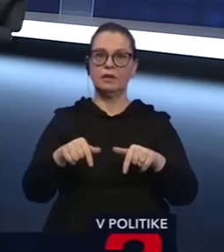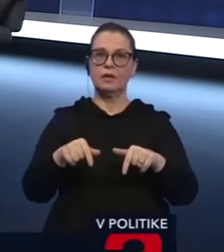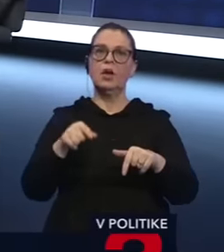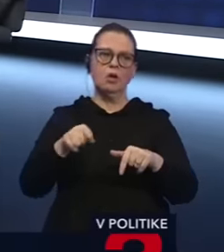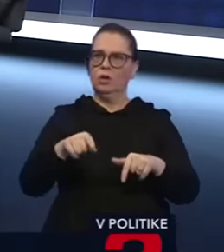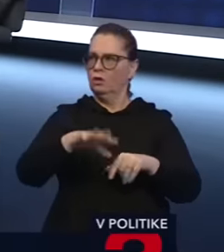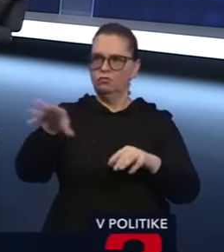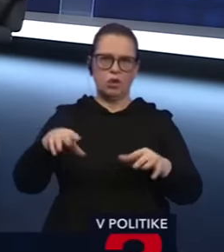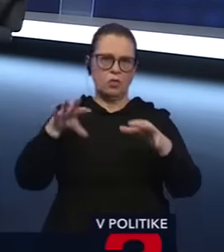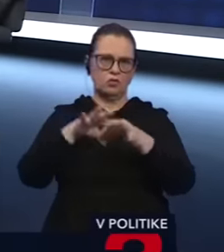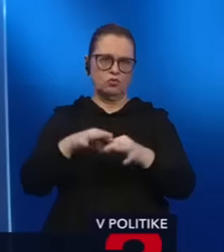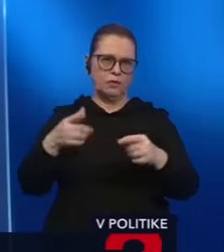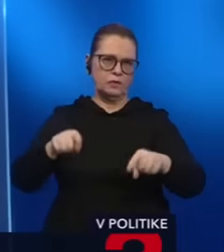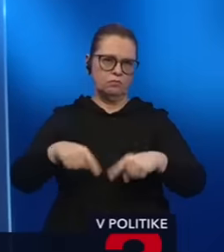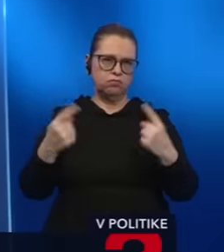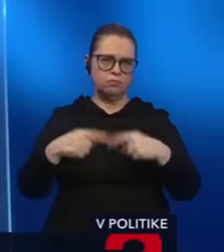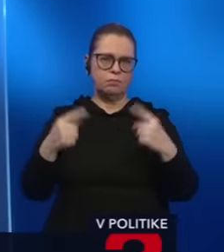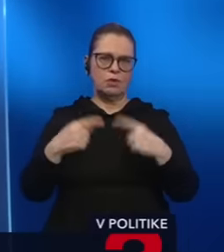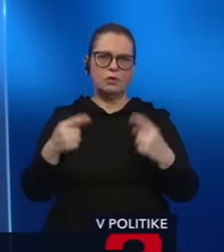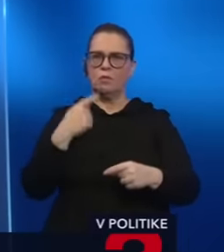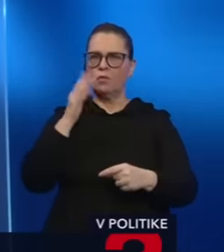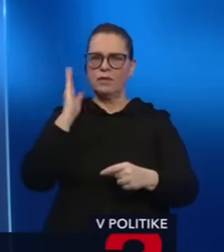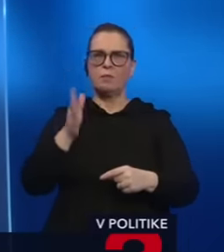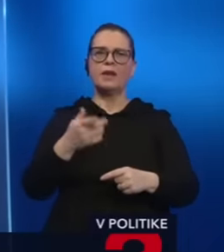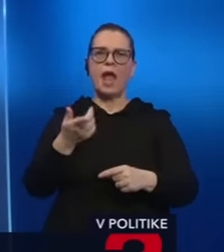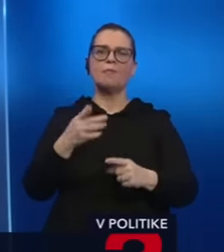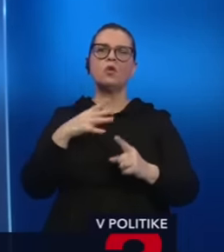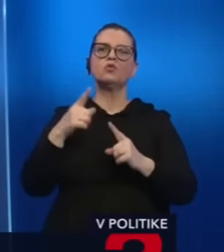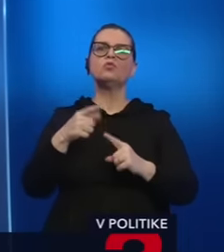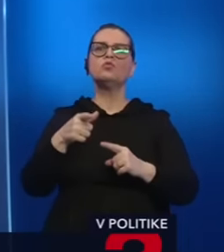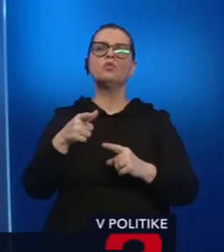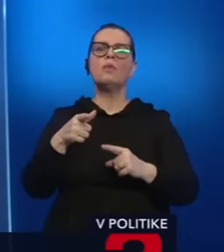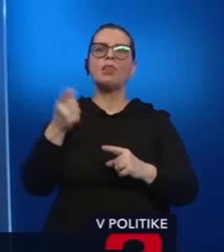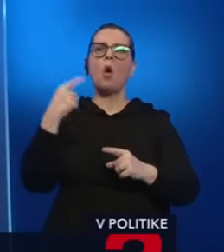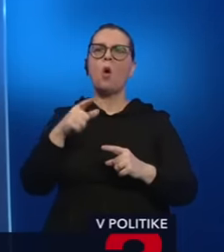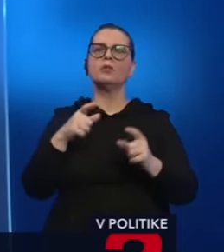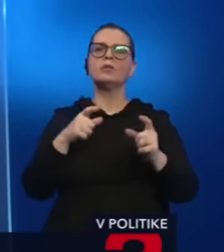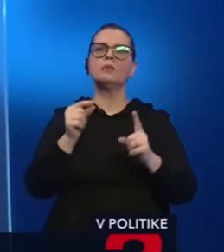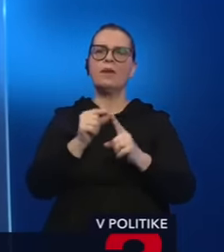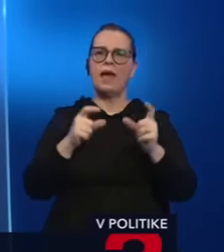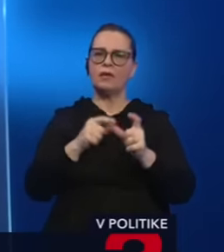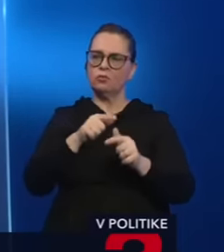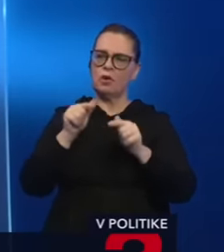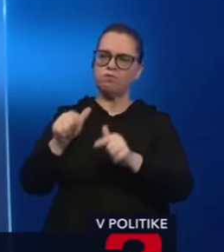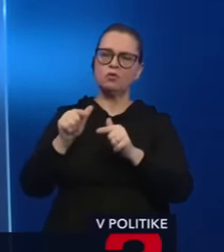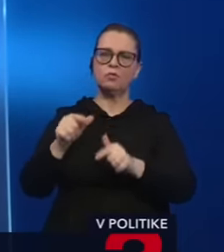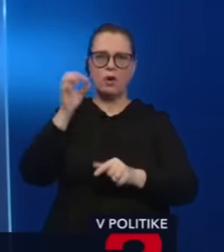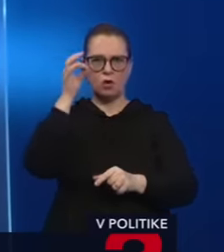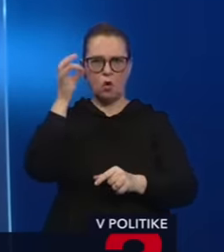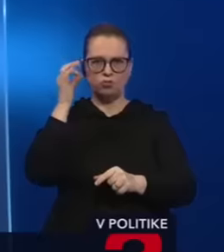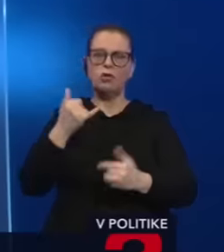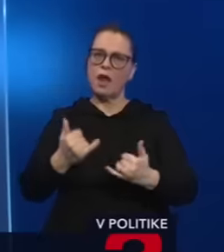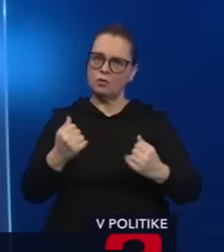protesty, o tom by to povedal otvorene pán Trúban s Progresie na Slovenska, všetké protesty sú o podpore Korčoka. Áno, sme v nejakej fáze veľmi teraz